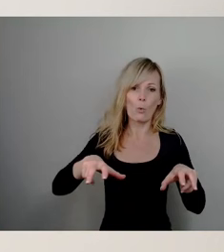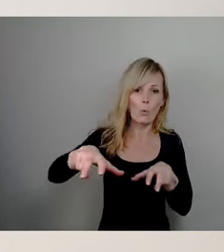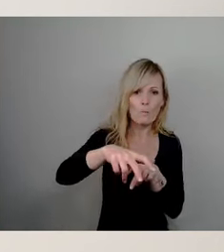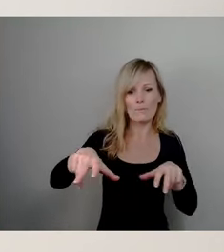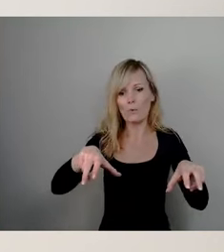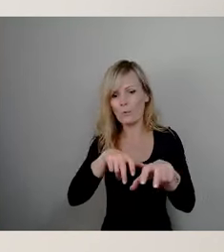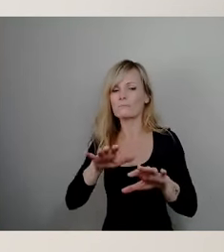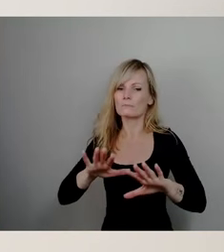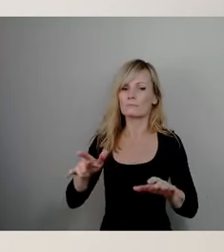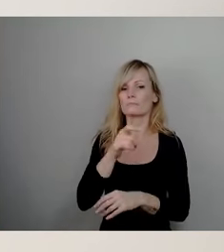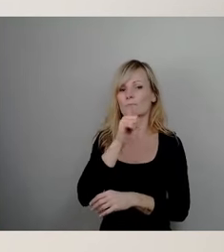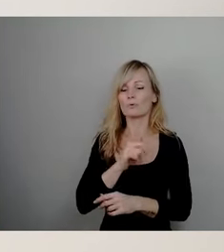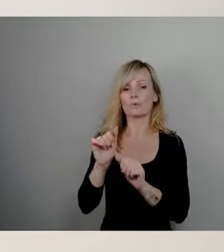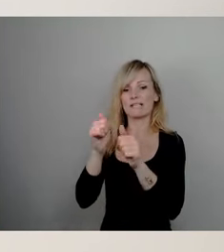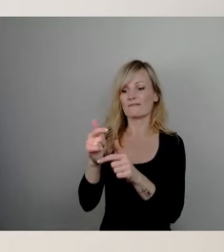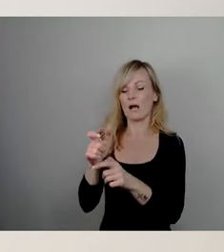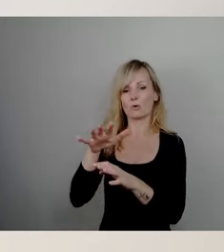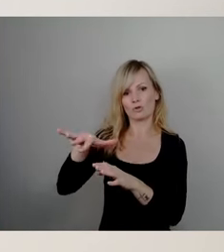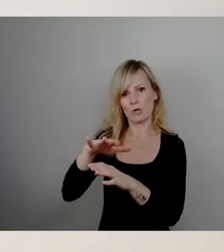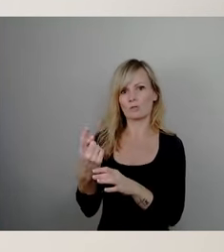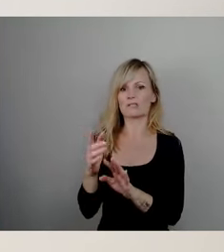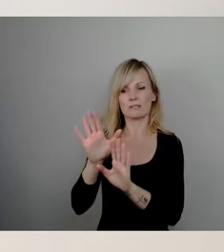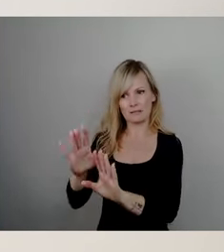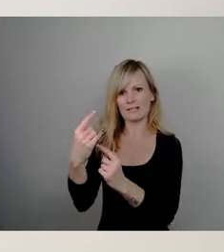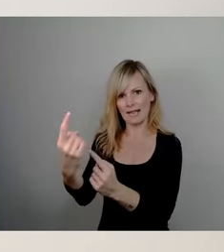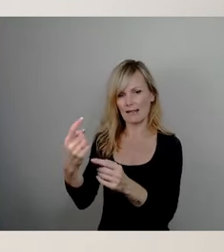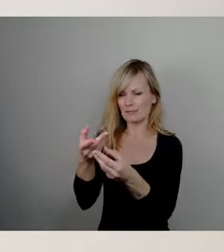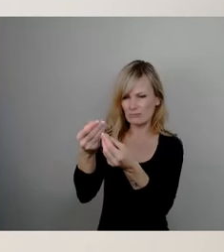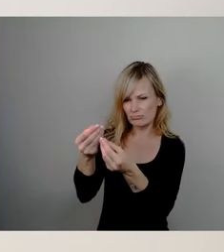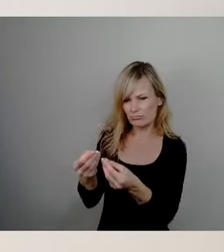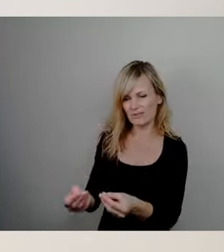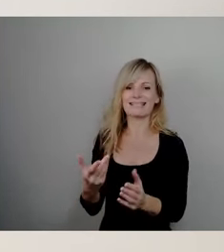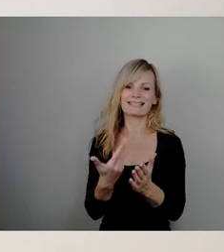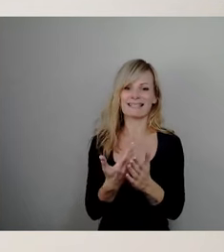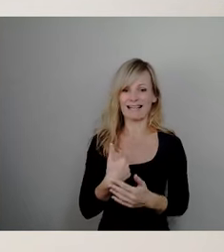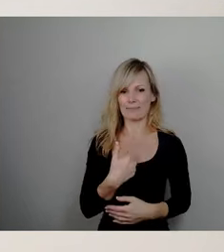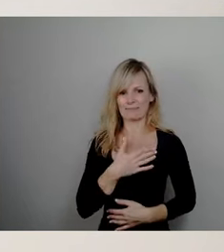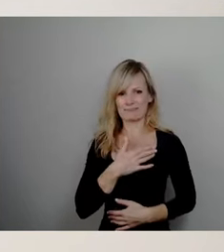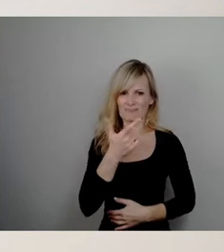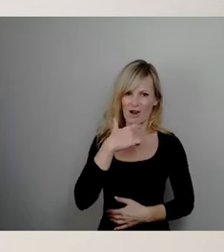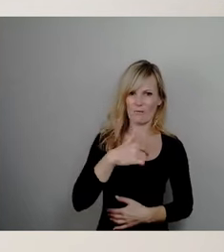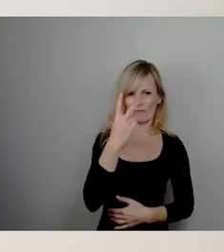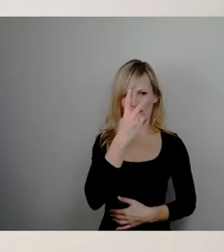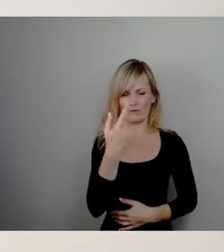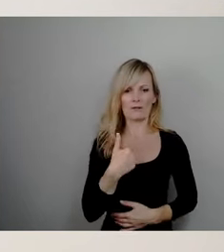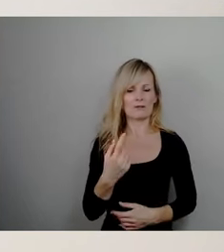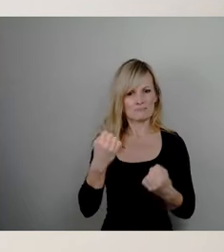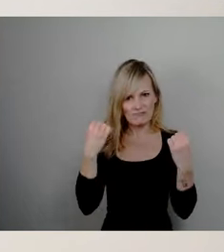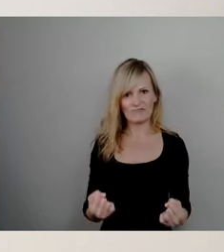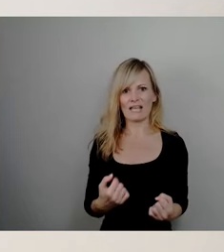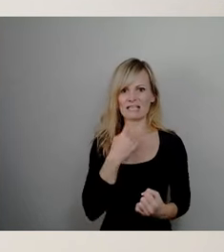Jugendhilfeausschuss insoweit, bitte ich um Verständnis, dass ich heute noch nicht sagen kann und will im Übrigen auch,